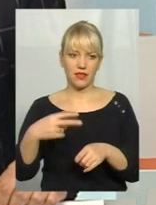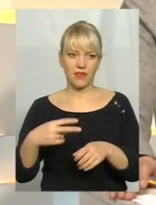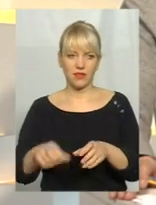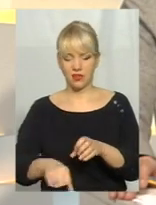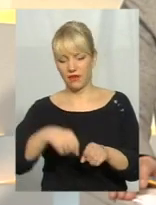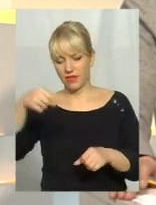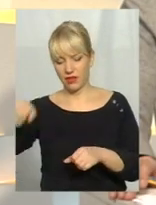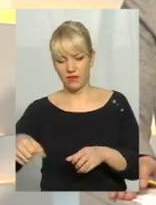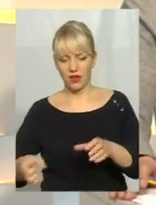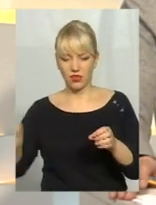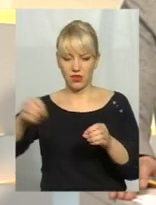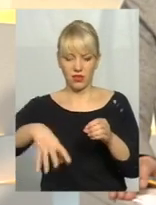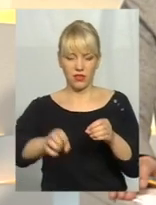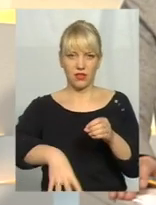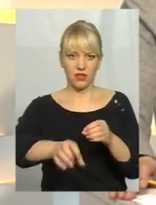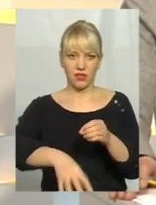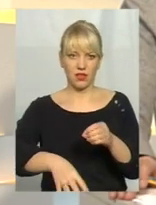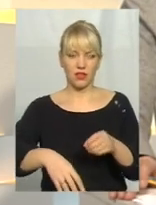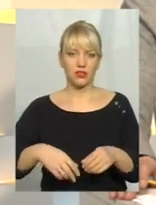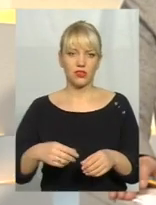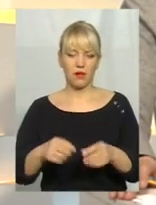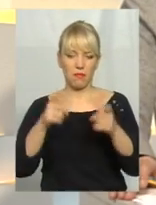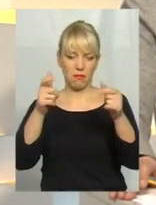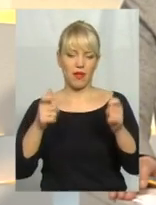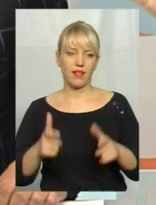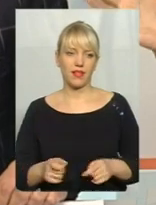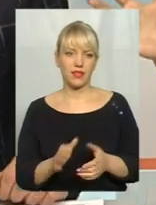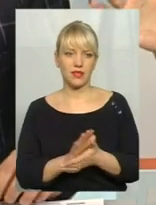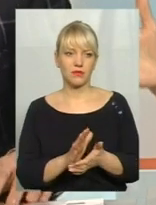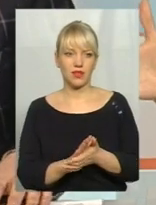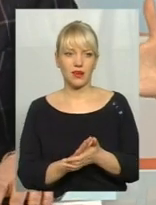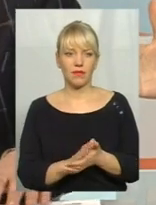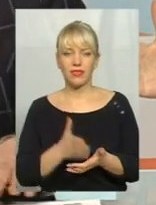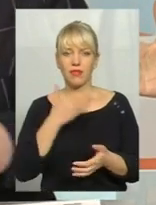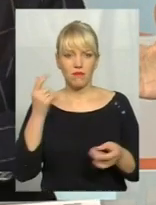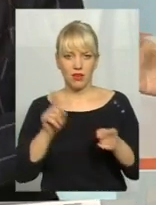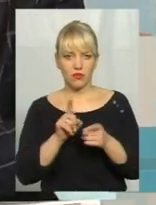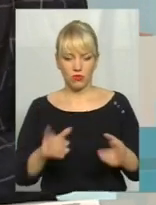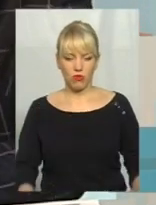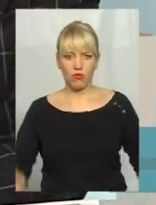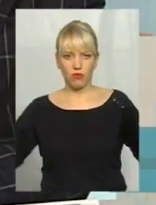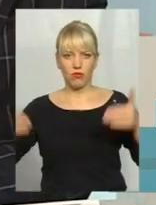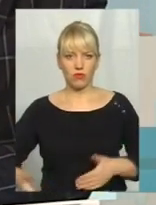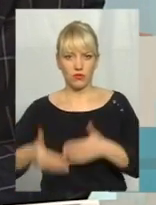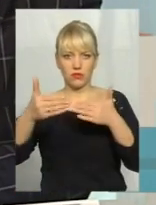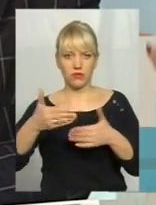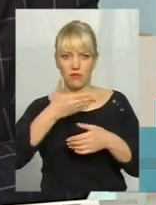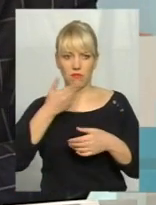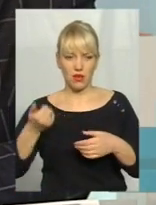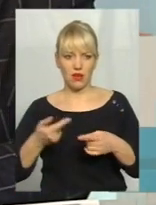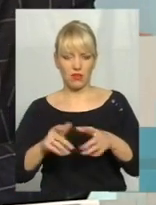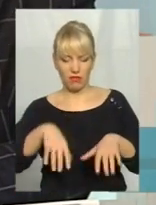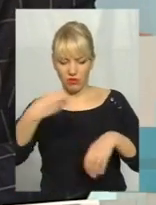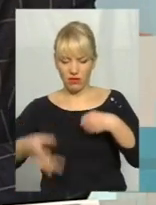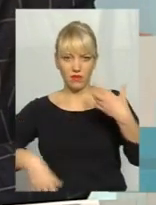Відкривається люк, викидаєте туди пакетик за сміттям. Нема зверху великого габариту. Нема зверху розкинутих,